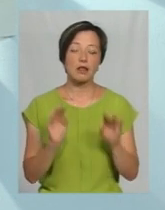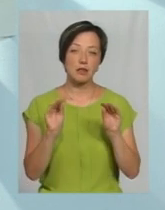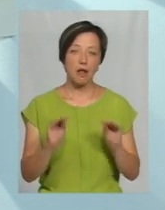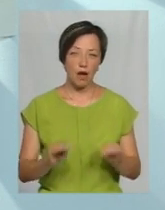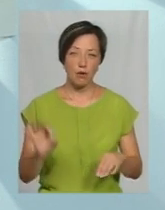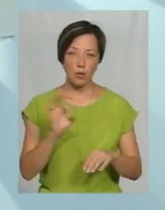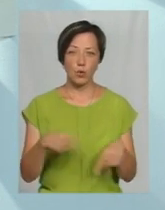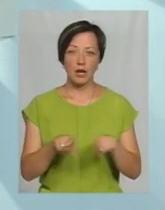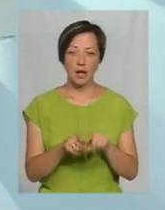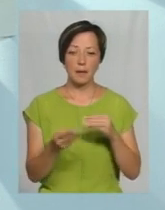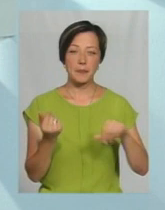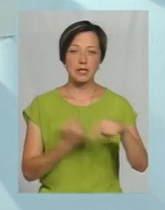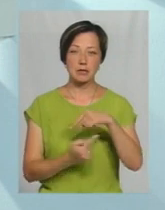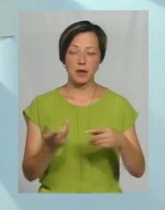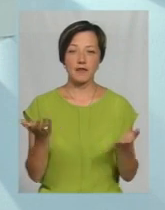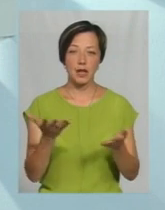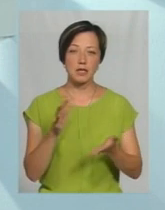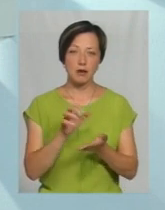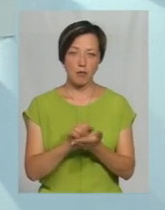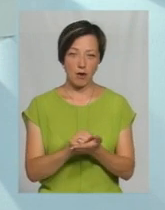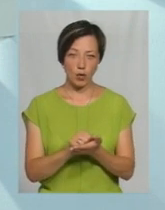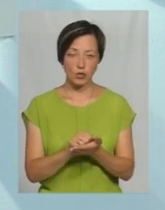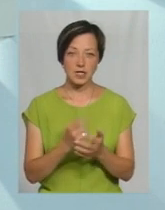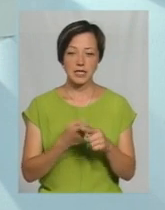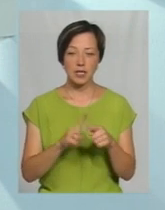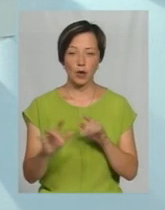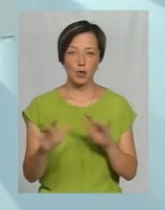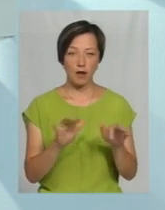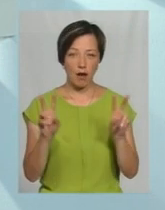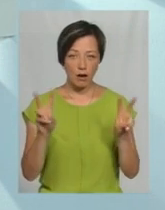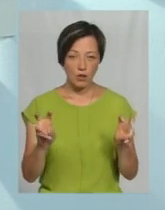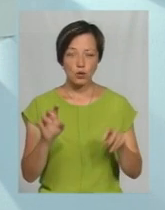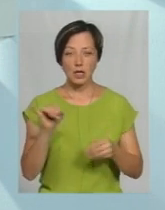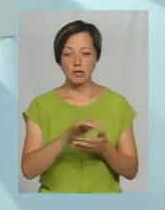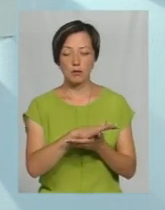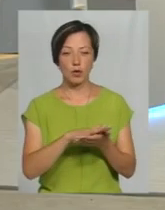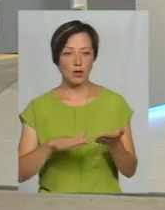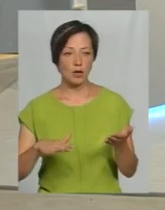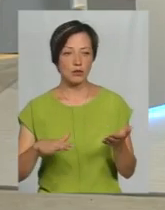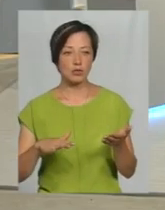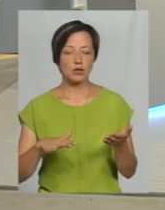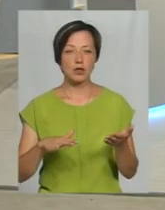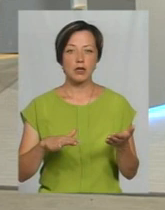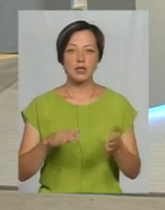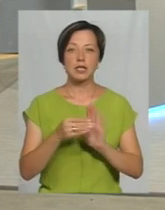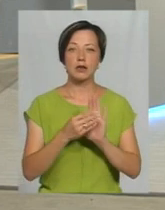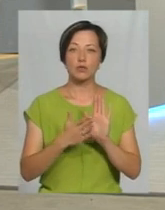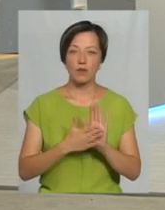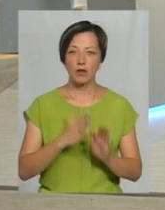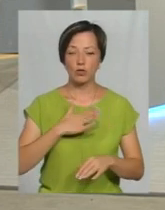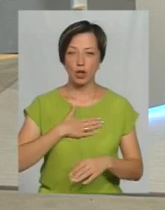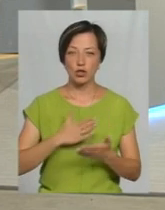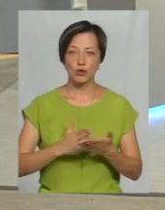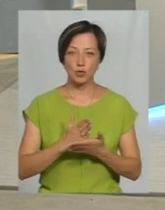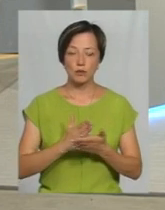таких підприємців, які займаються цією діяльністю, і з подальшою, з метою, щоб вони зареєструвалися в нашій